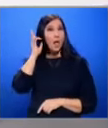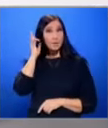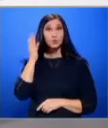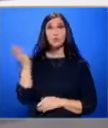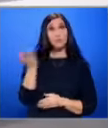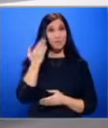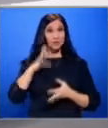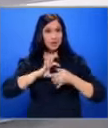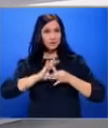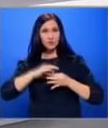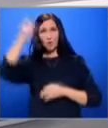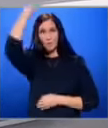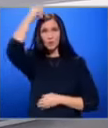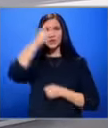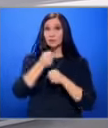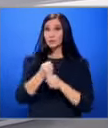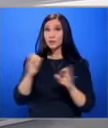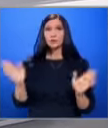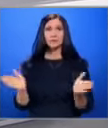Български депутат